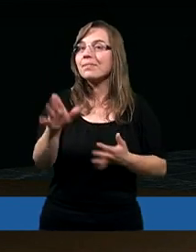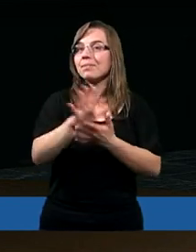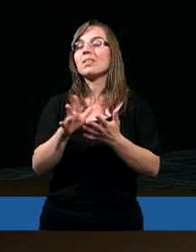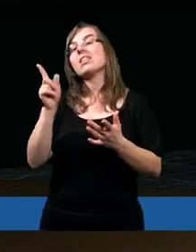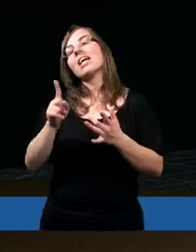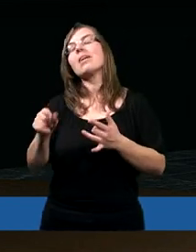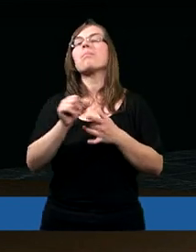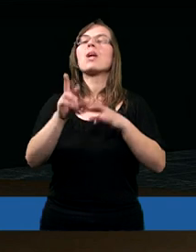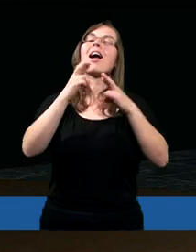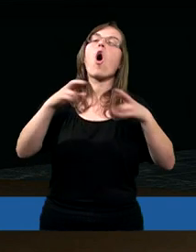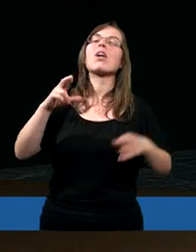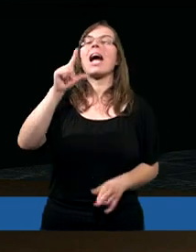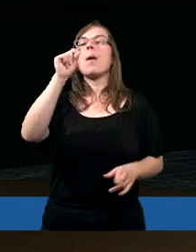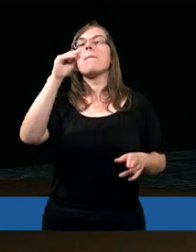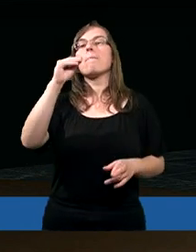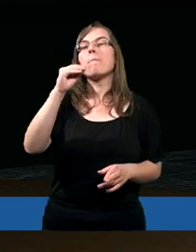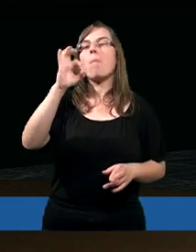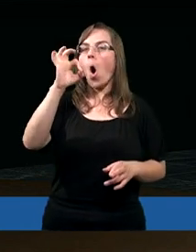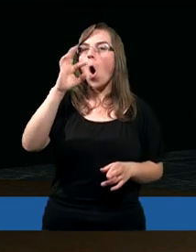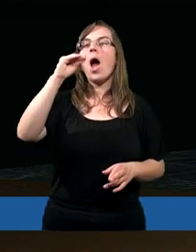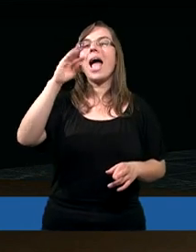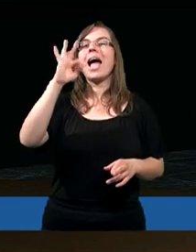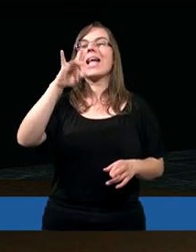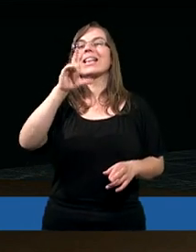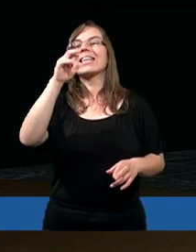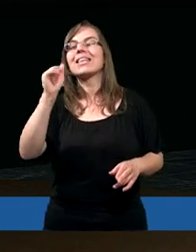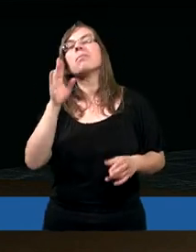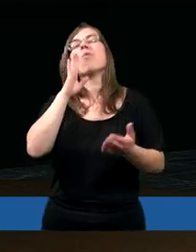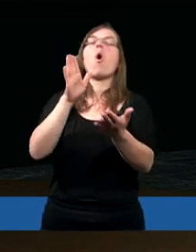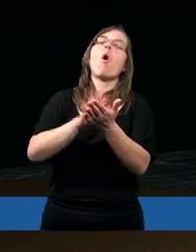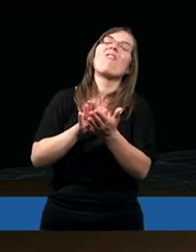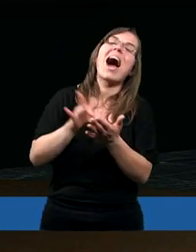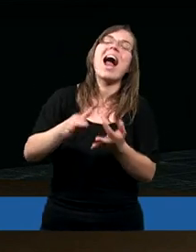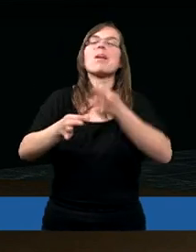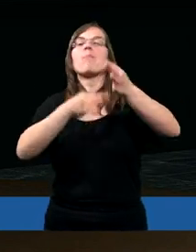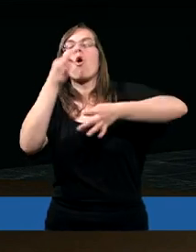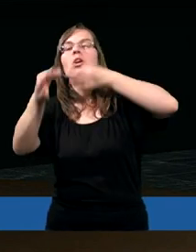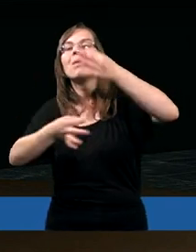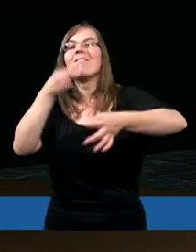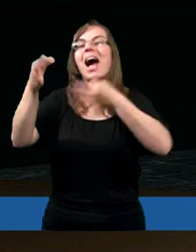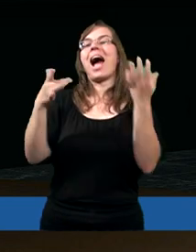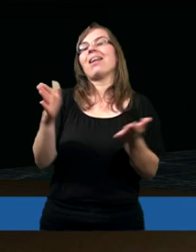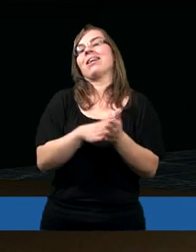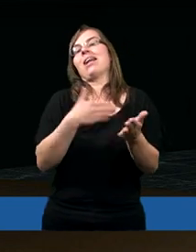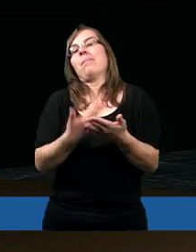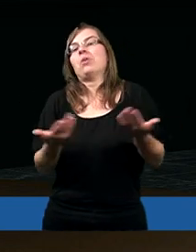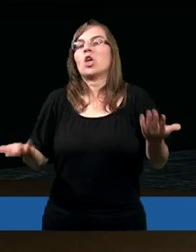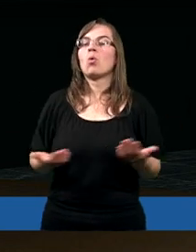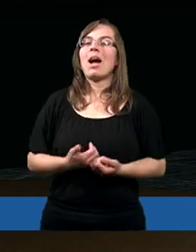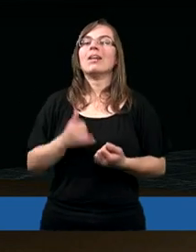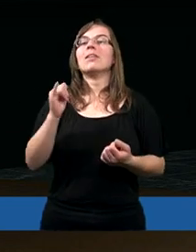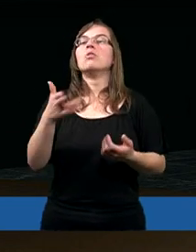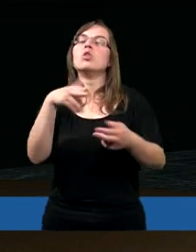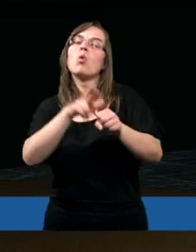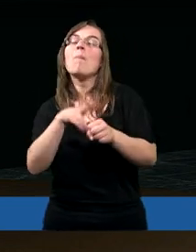rodzaj poetycki, pochwalnych utworów, czy to recytowanych, czy śpiewanych najczęściej, które